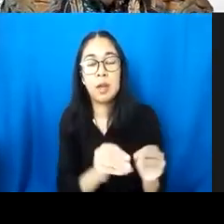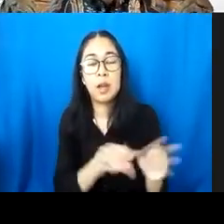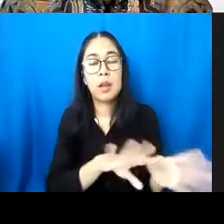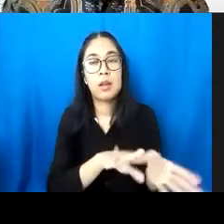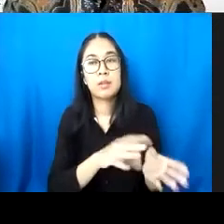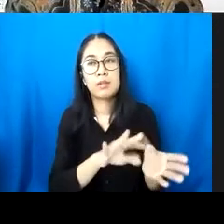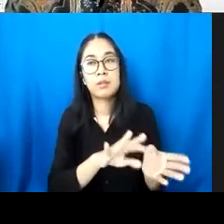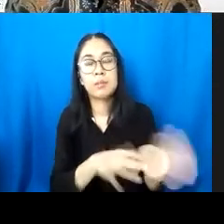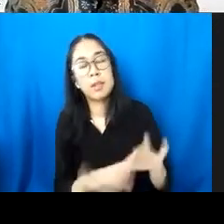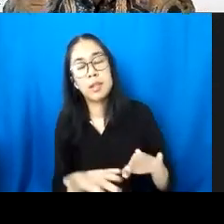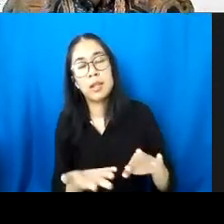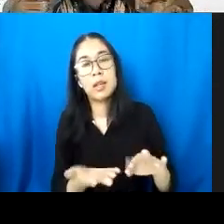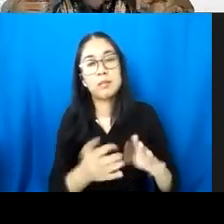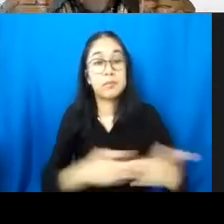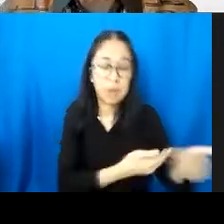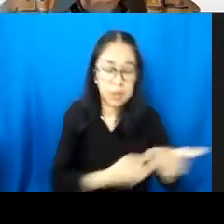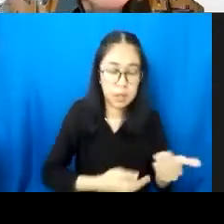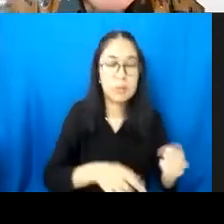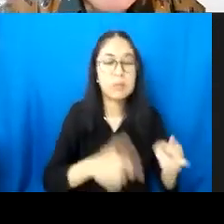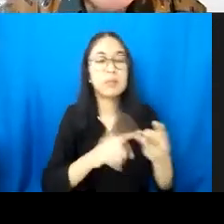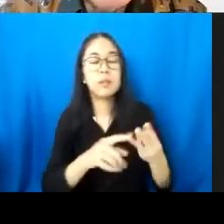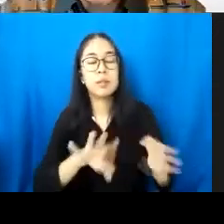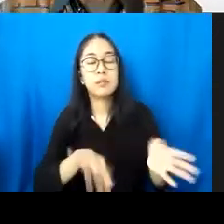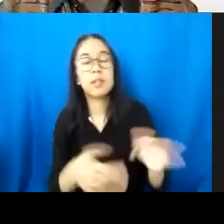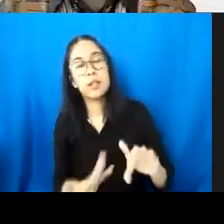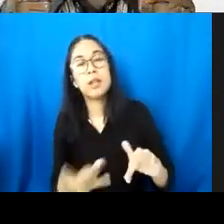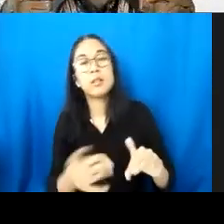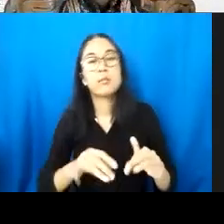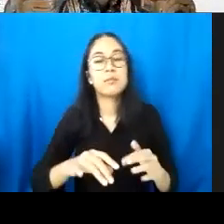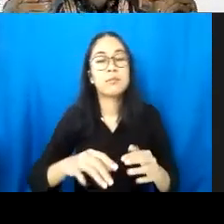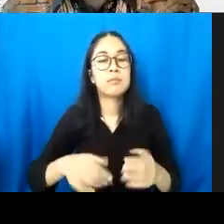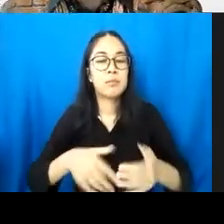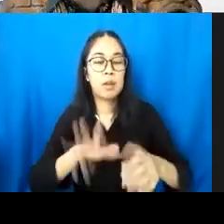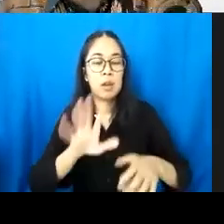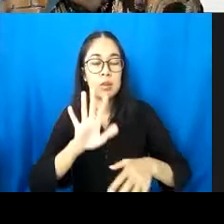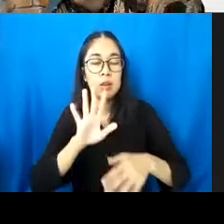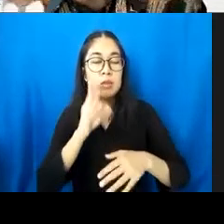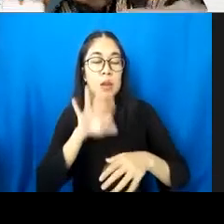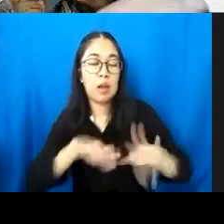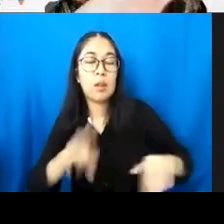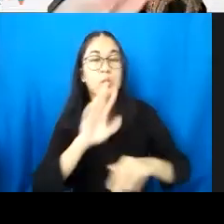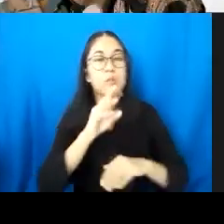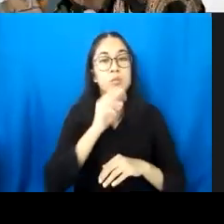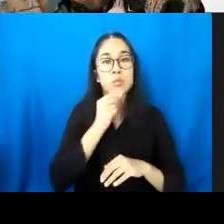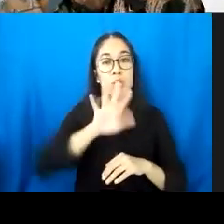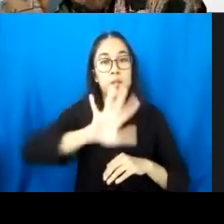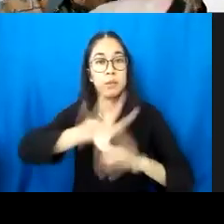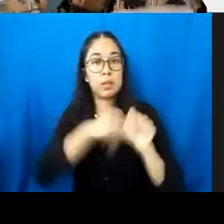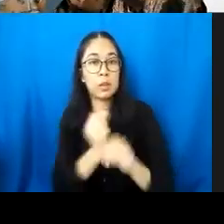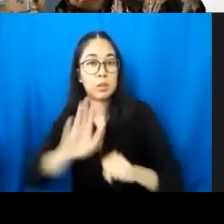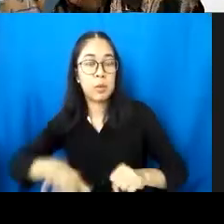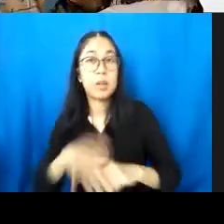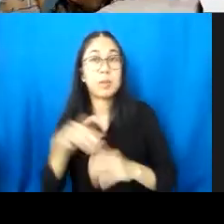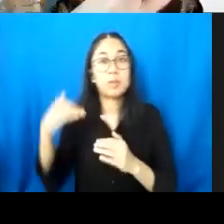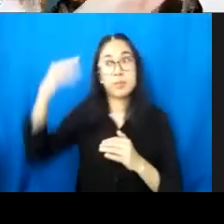bayi, dan angka kematian balita. Nah, kalau kita lihat, angka kematian balita kita, yang paling atas, yang